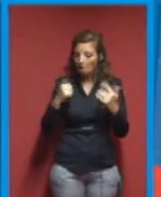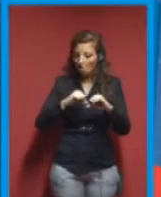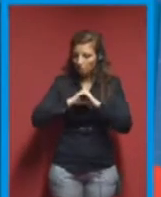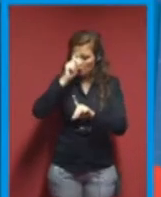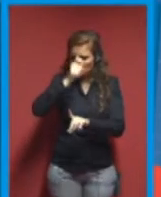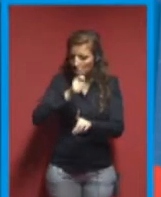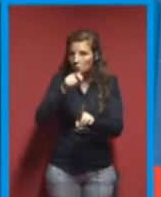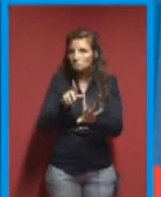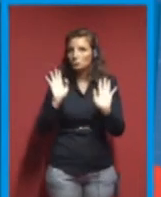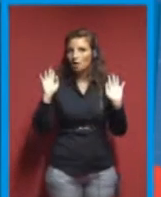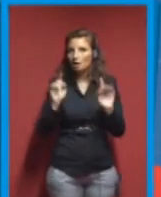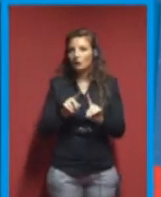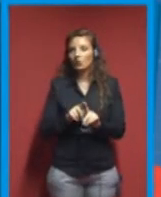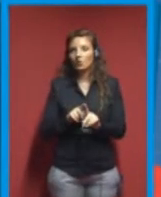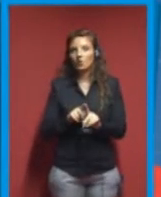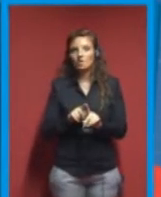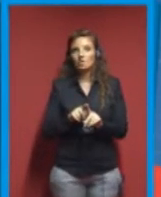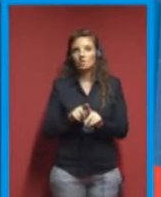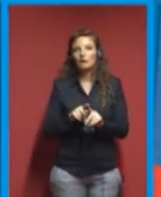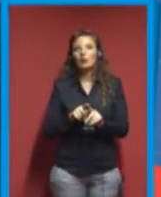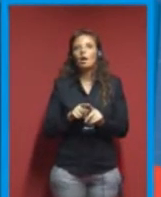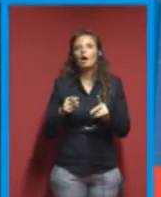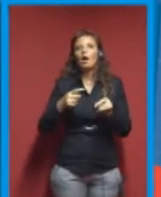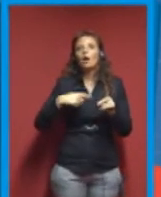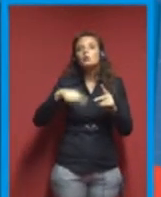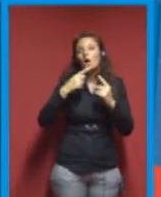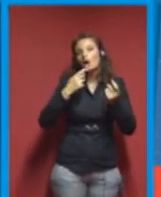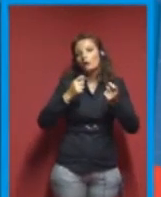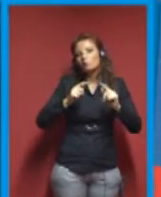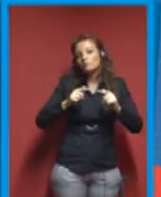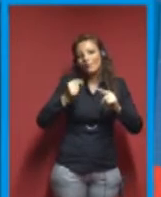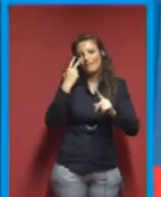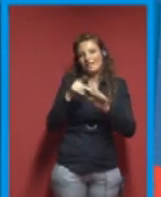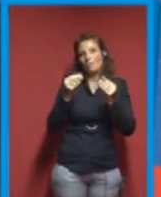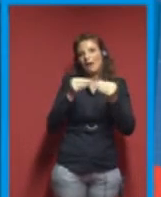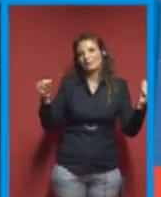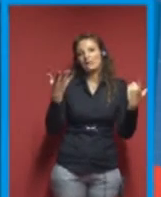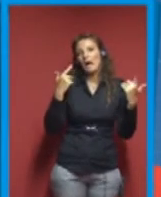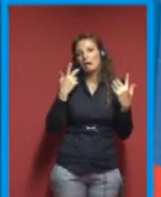vediamo tutto il kit, vediamo i materiali standard.